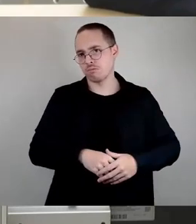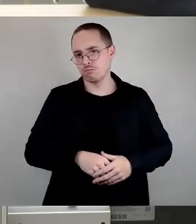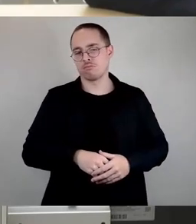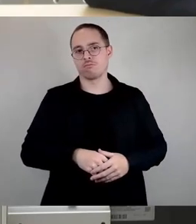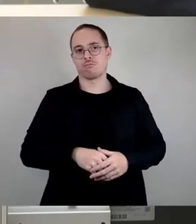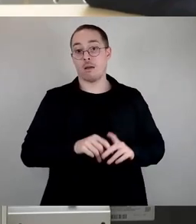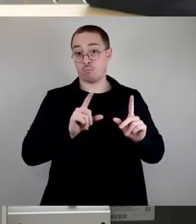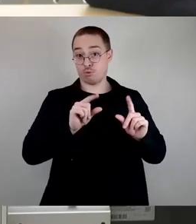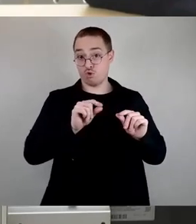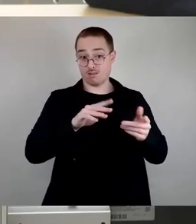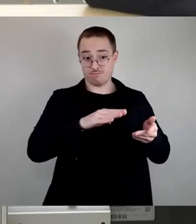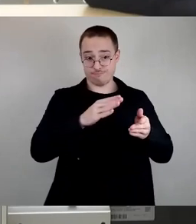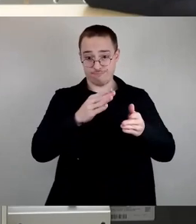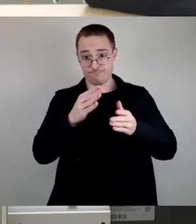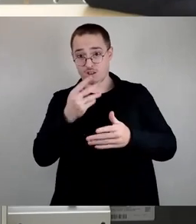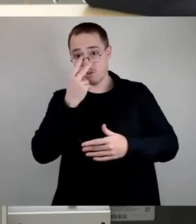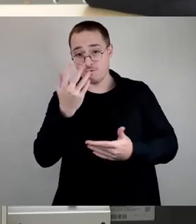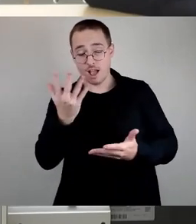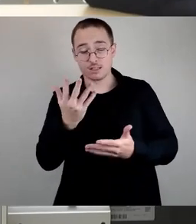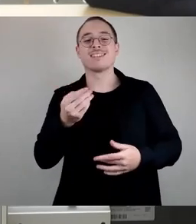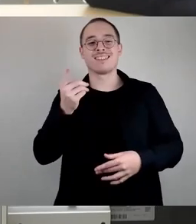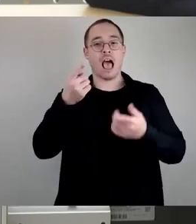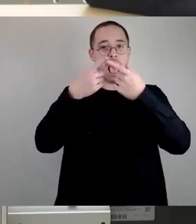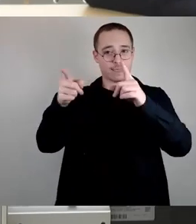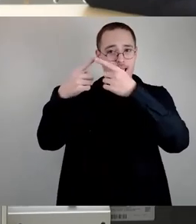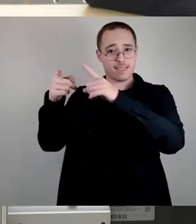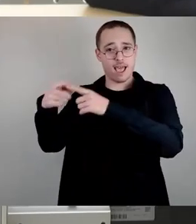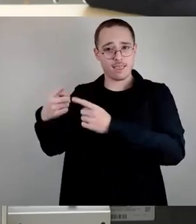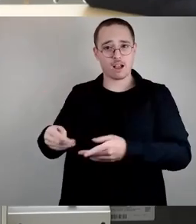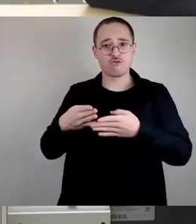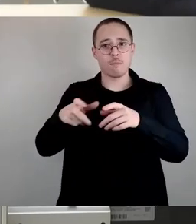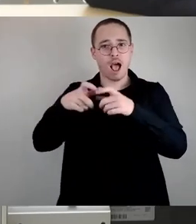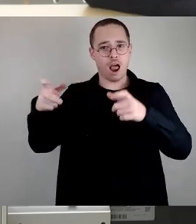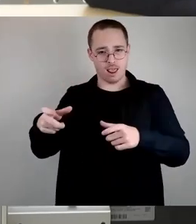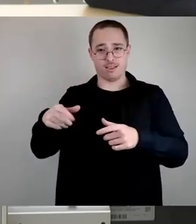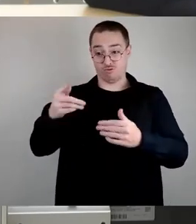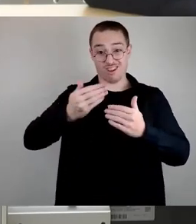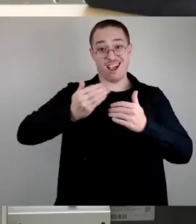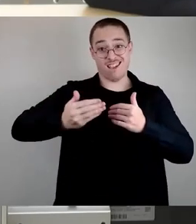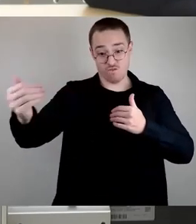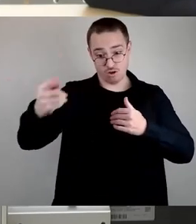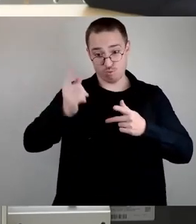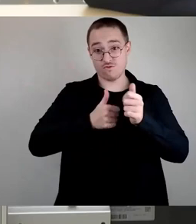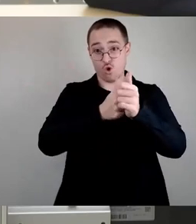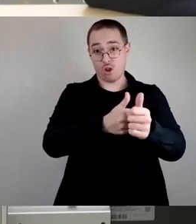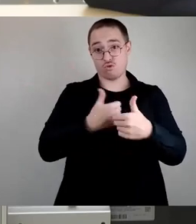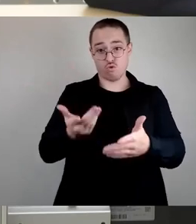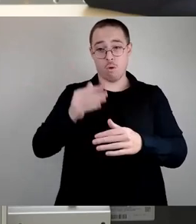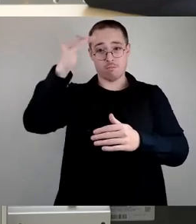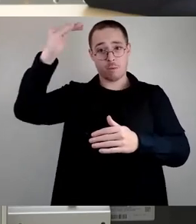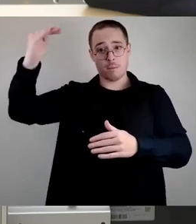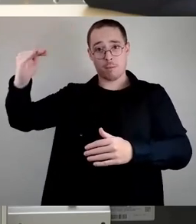dass die anderen dann folgenden geplanten Schwimmhallen neu bauten, Sachsenbad, Gorbitz, vielleicht dann